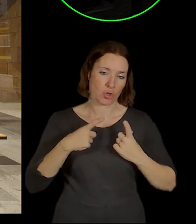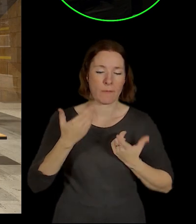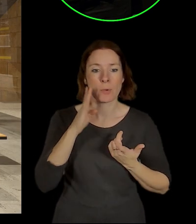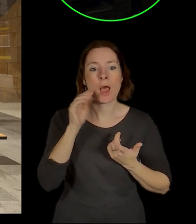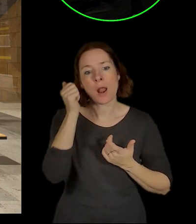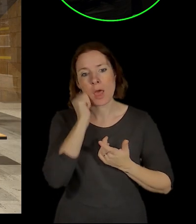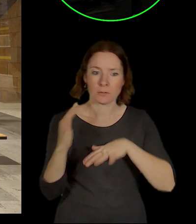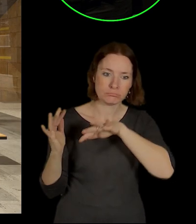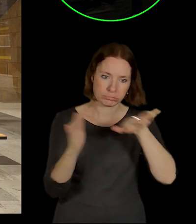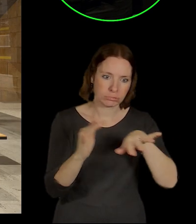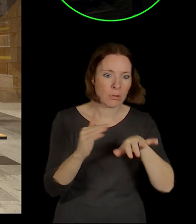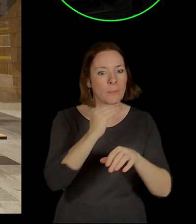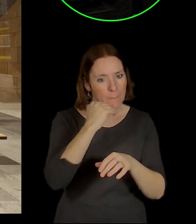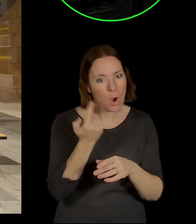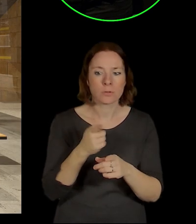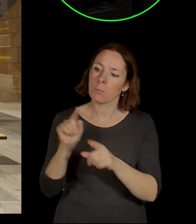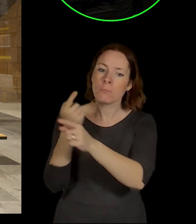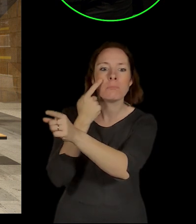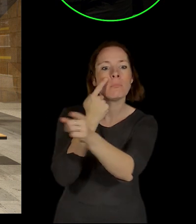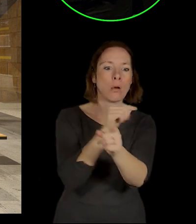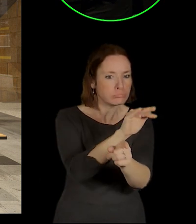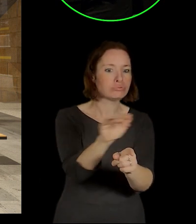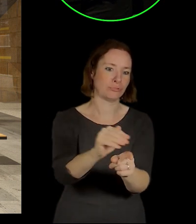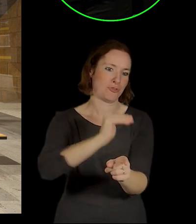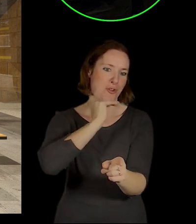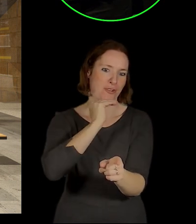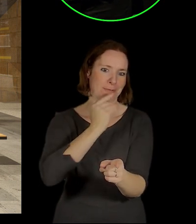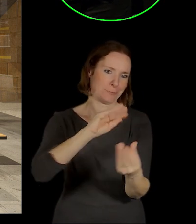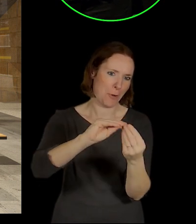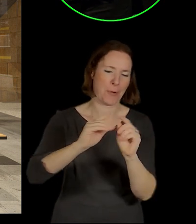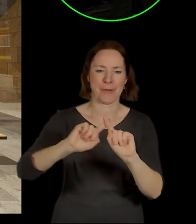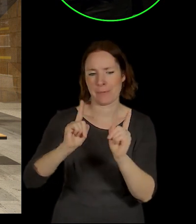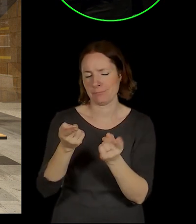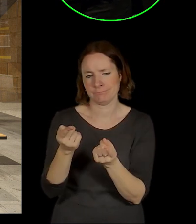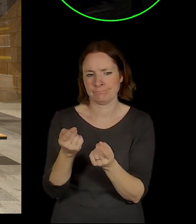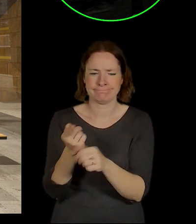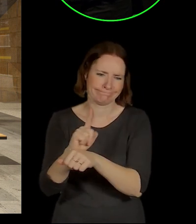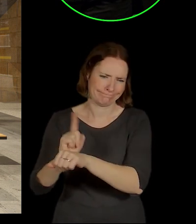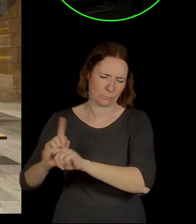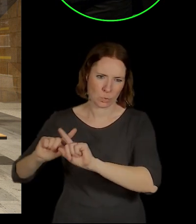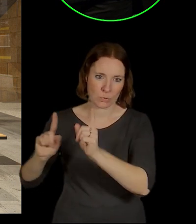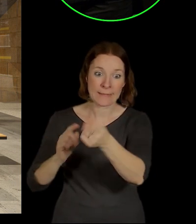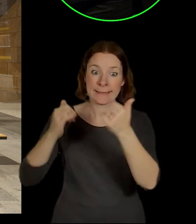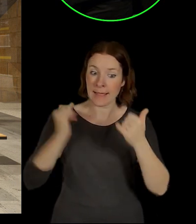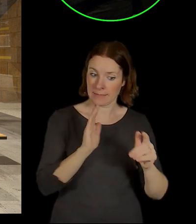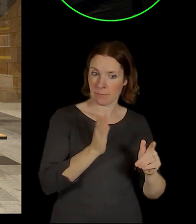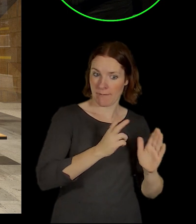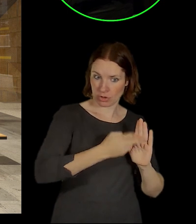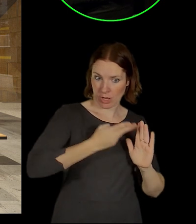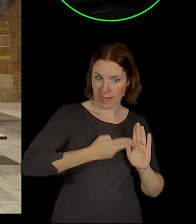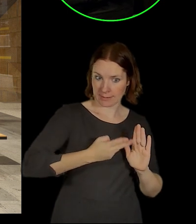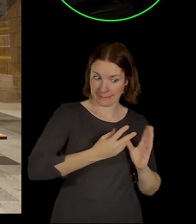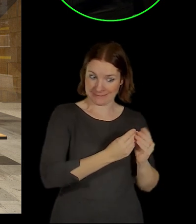ta kultura vlastně toho prostředí, že se rezervantně změní. Teď jsem zaregistroval třeba tendenci na zprávě železnic, že uvažují o